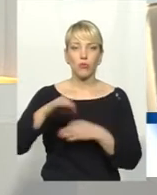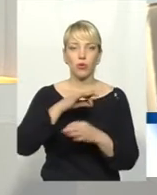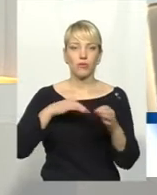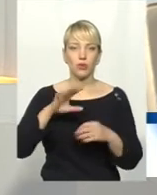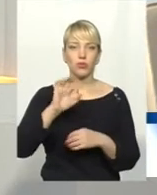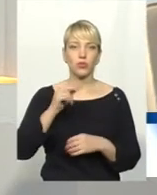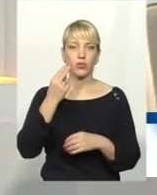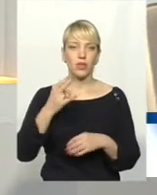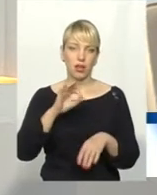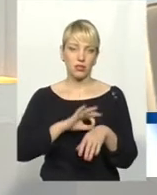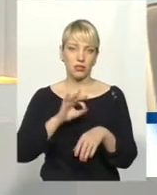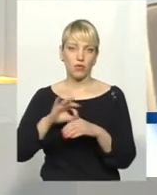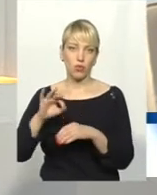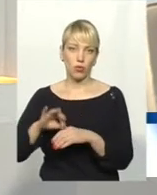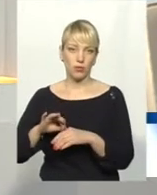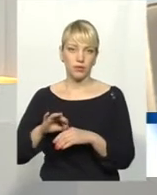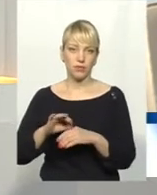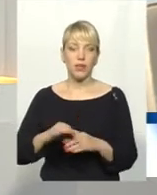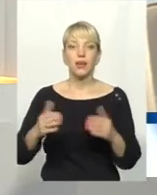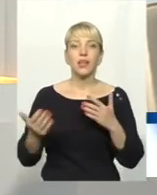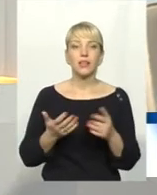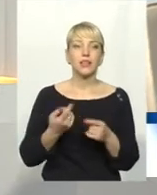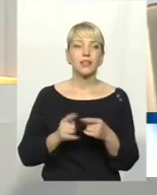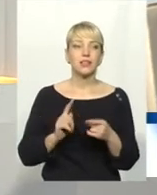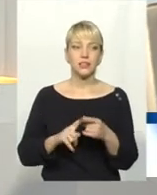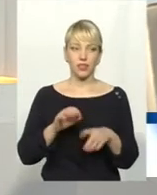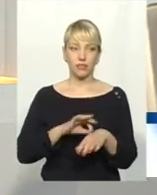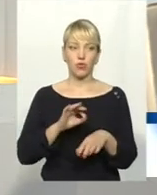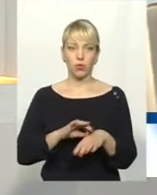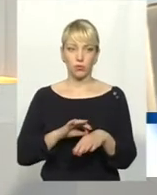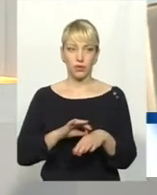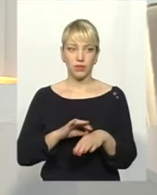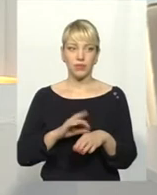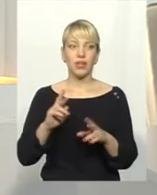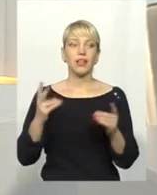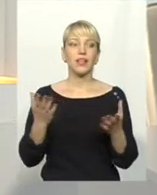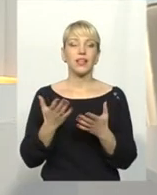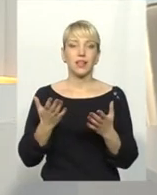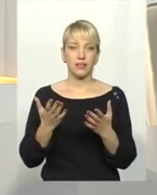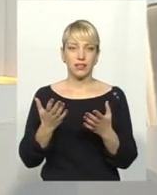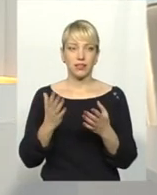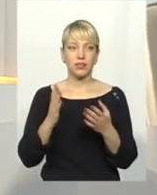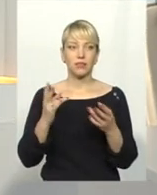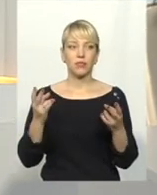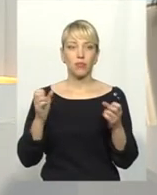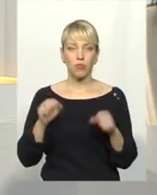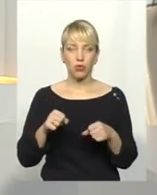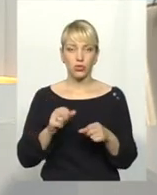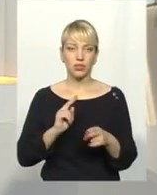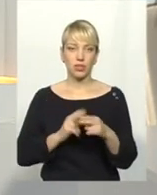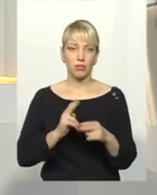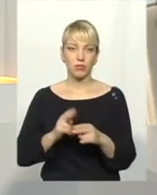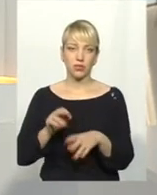соціальні хвороби. Які це хвороби і яким чином можна запобігти,